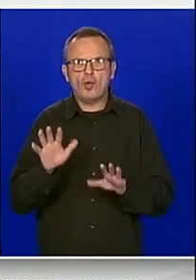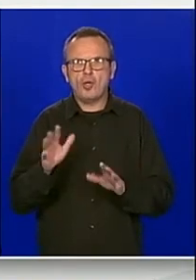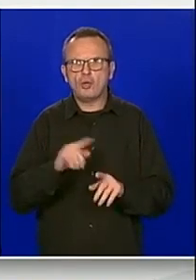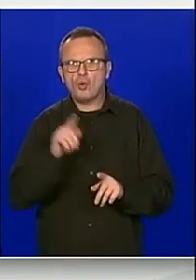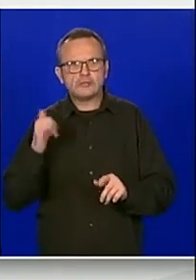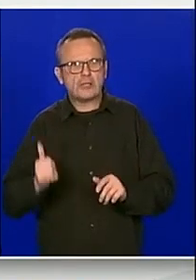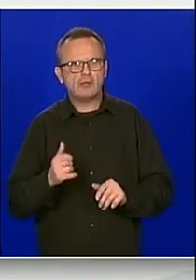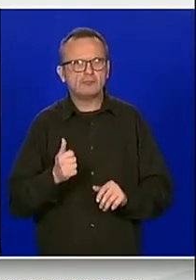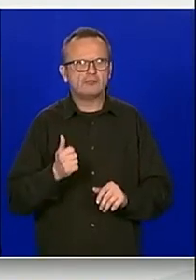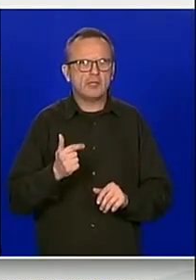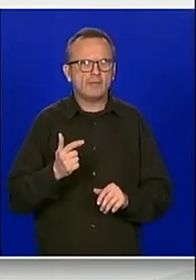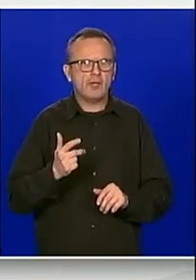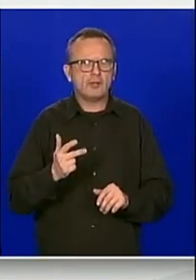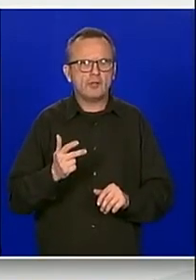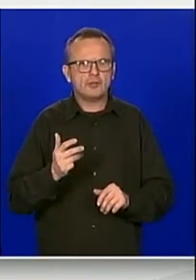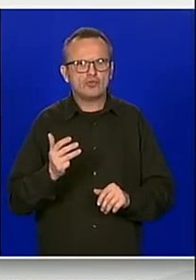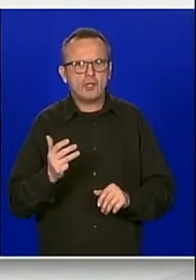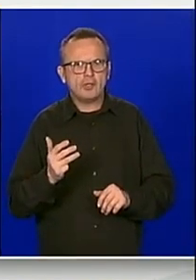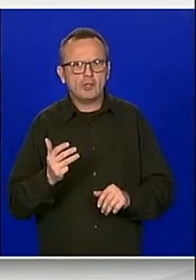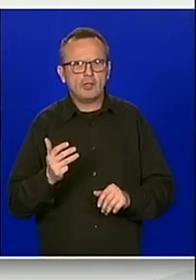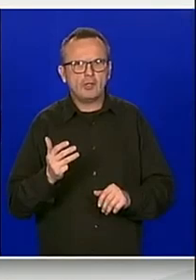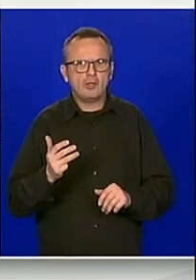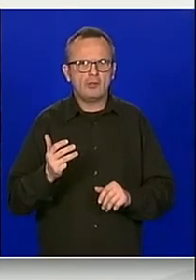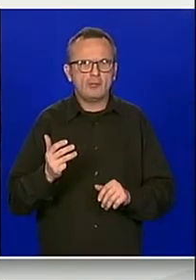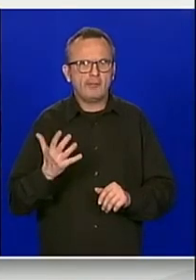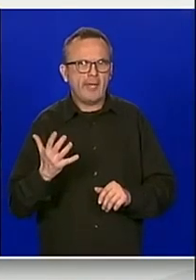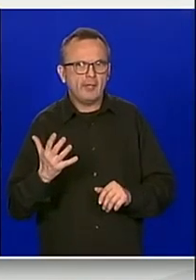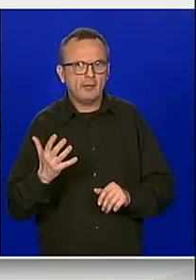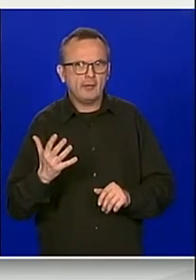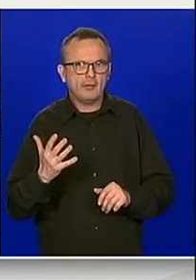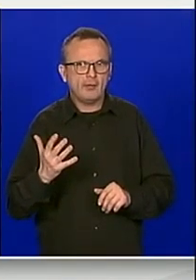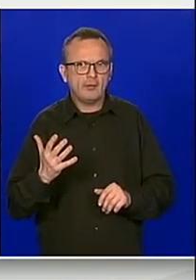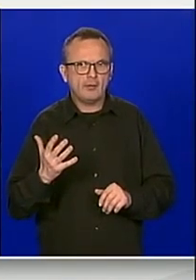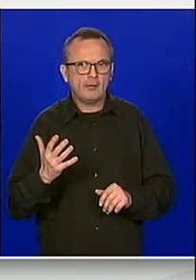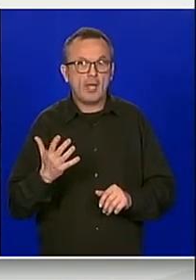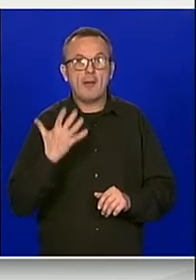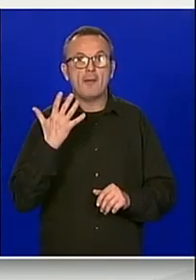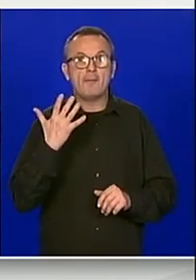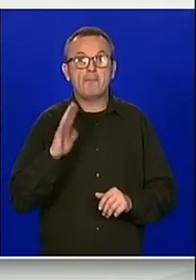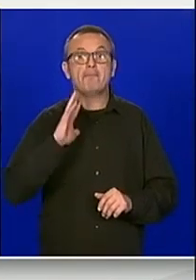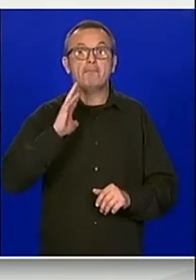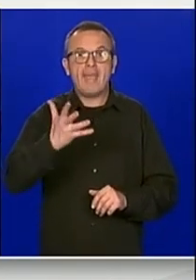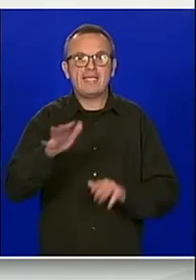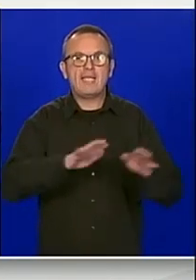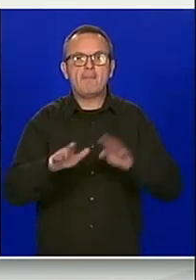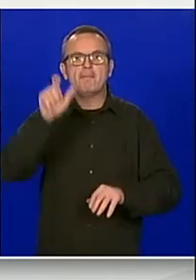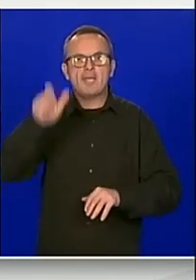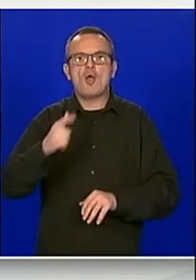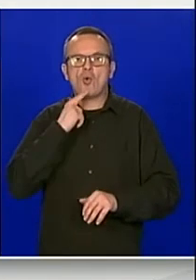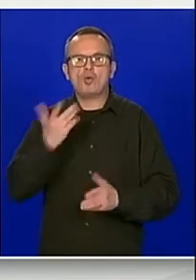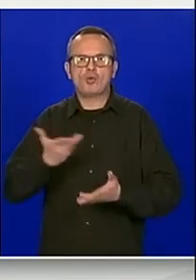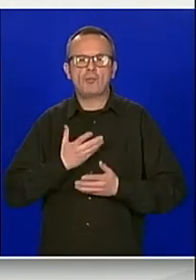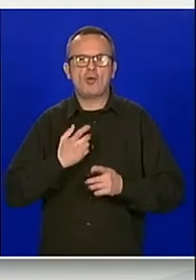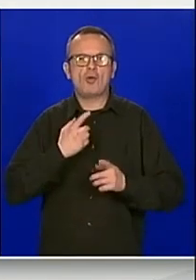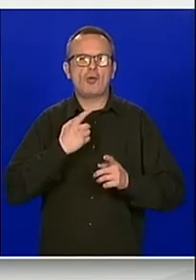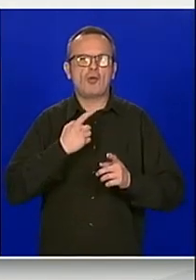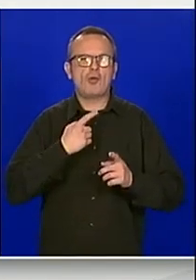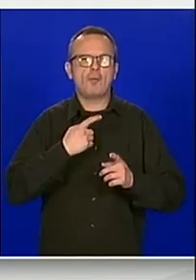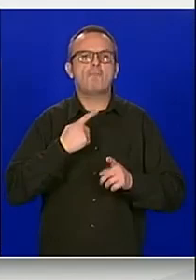dva, tri, četiri, pet. Peti ministar koji je dobio COVID-19. Dobro,